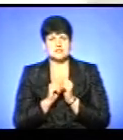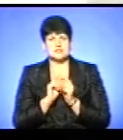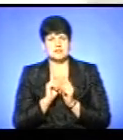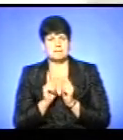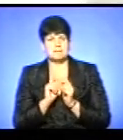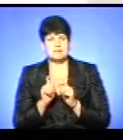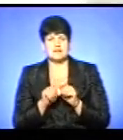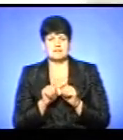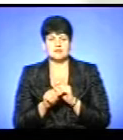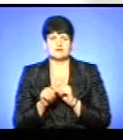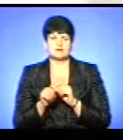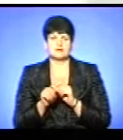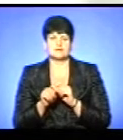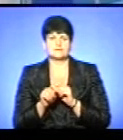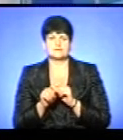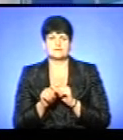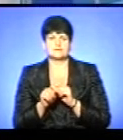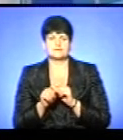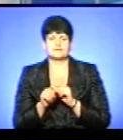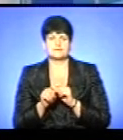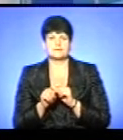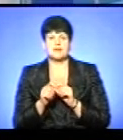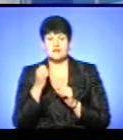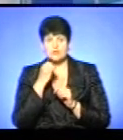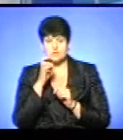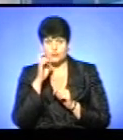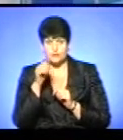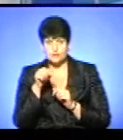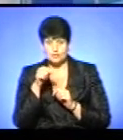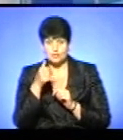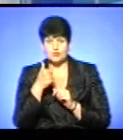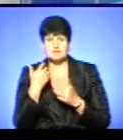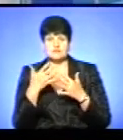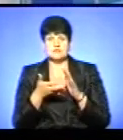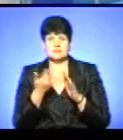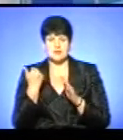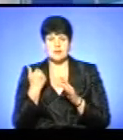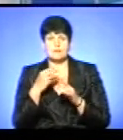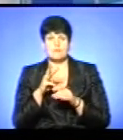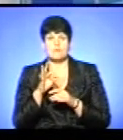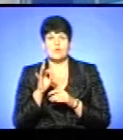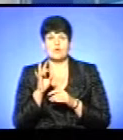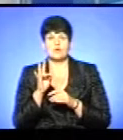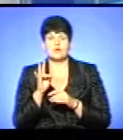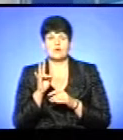перевірки, наскільки вони дієві, а не формальні? – Ну, дякувати Богу, цього року вже зняли мораторій на перевірку як